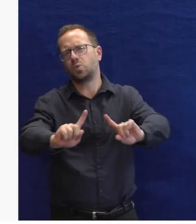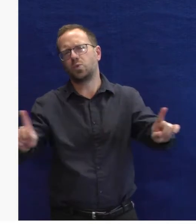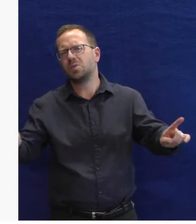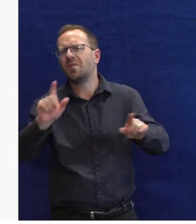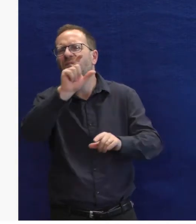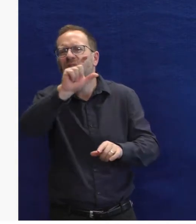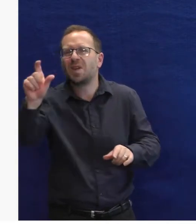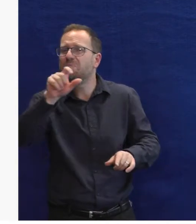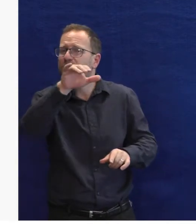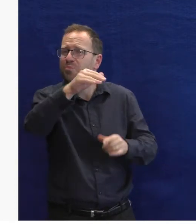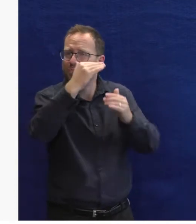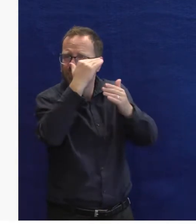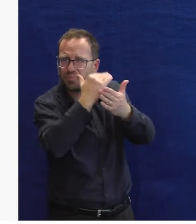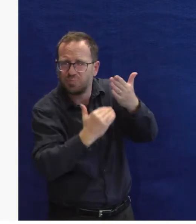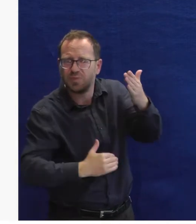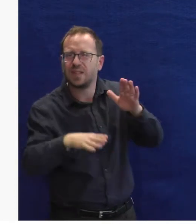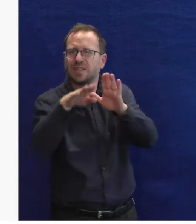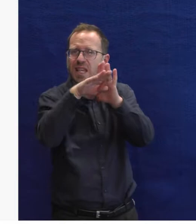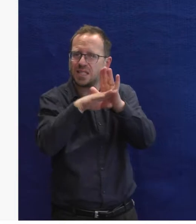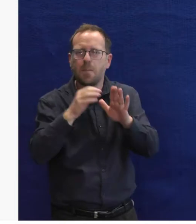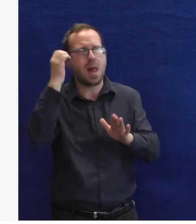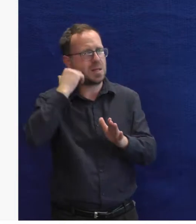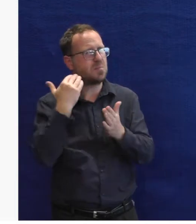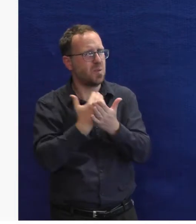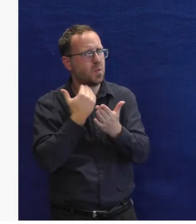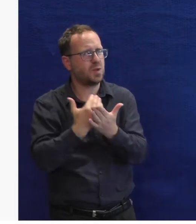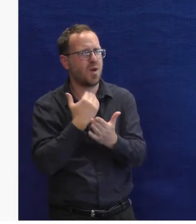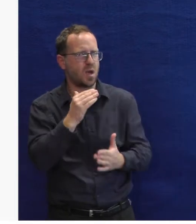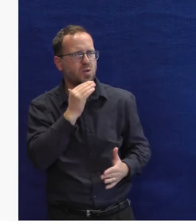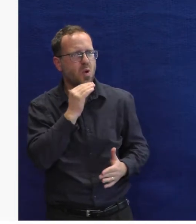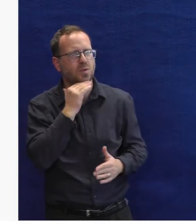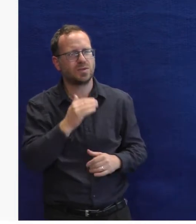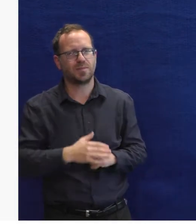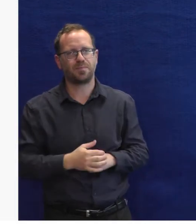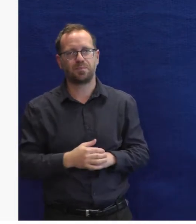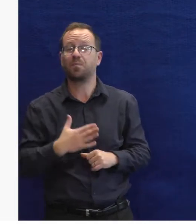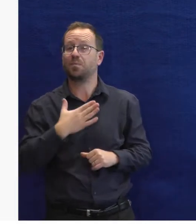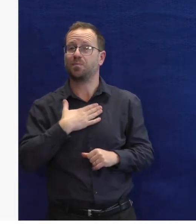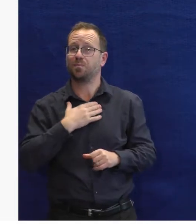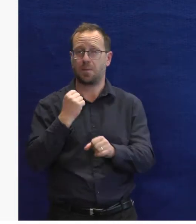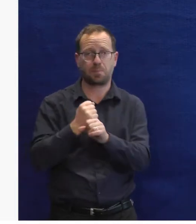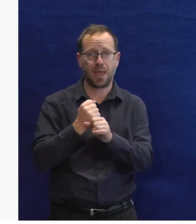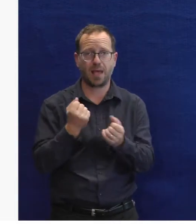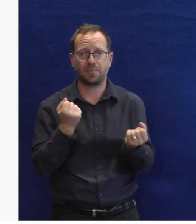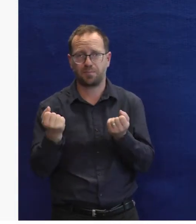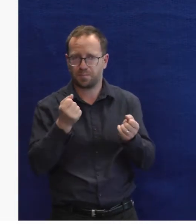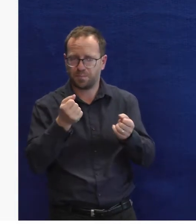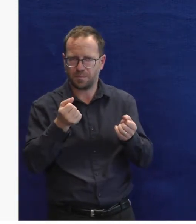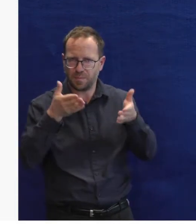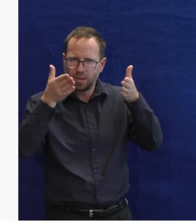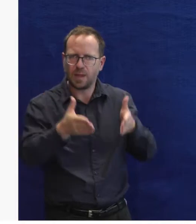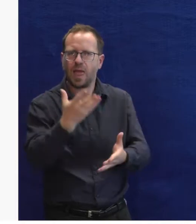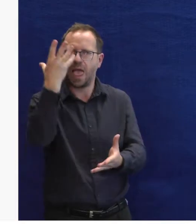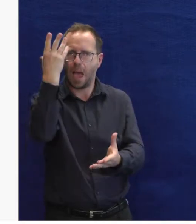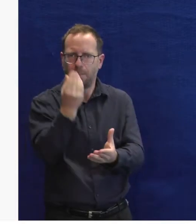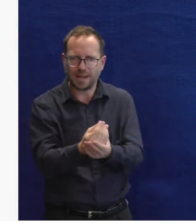opravdu oslovujeme prakticky 9 z 10 českých občanů. Aplikace, kterou